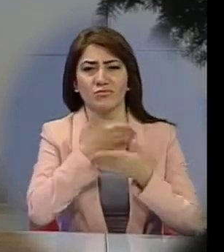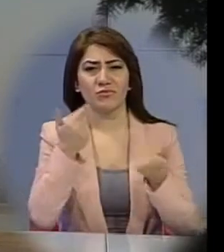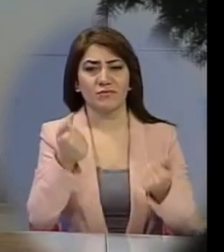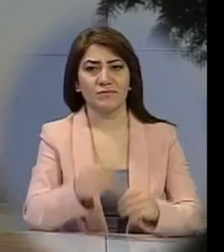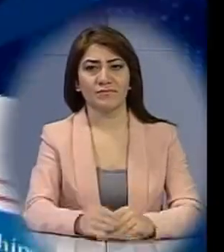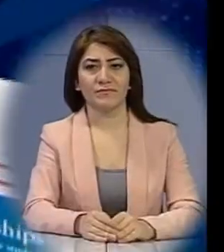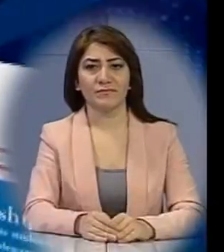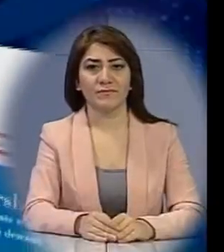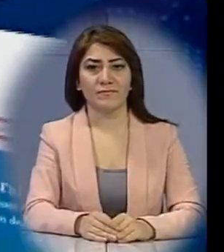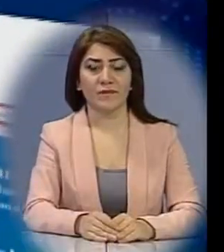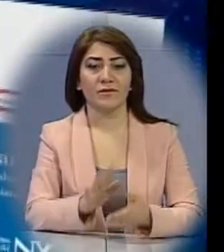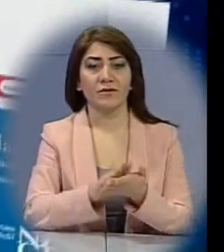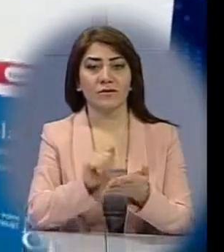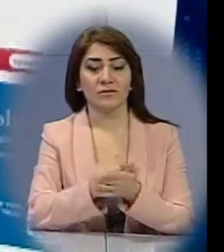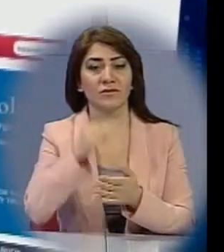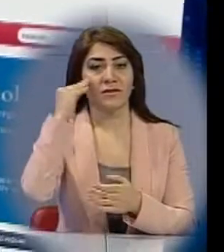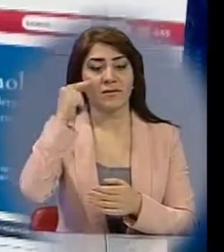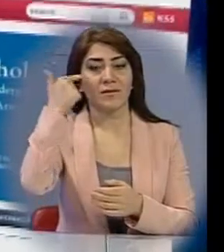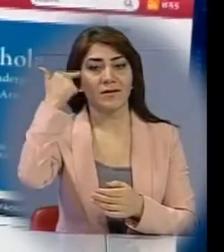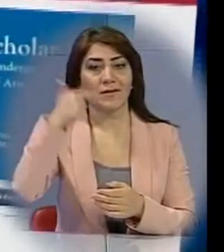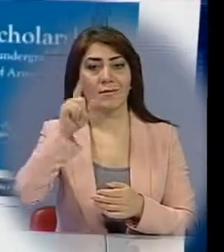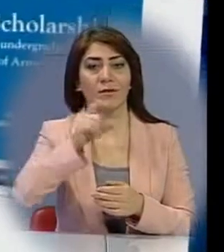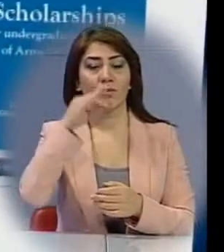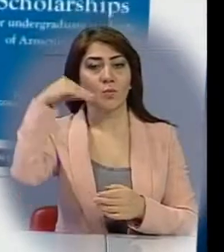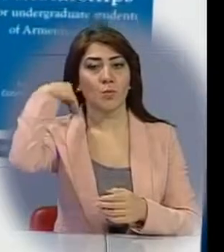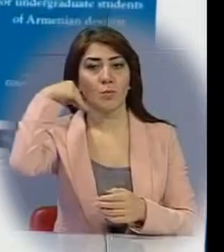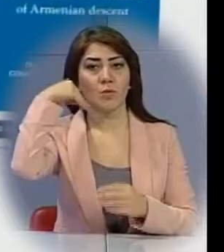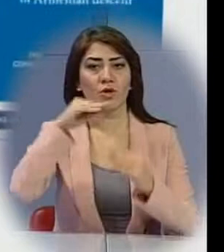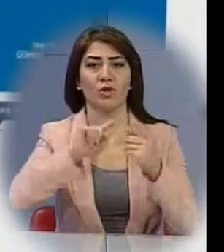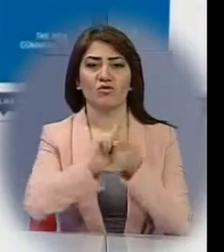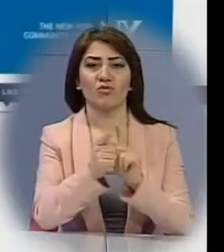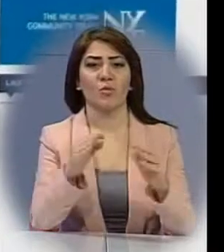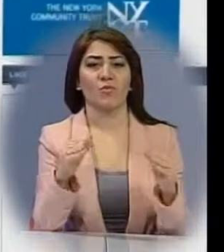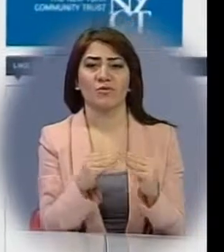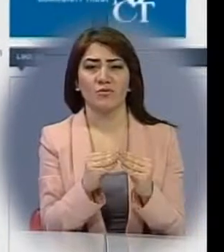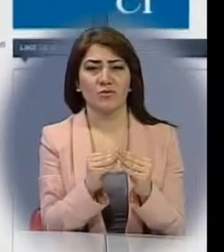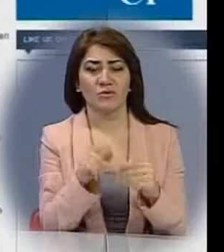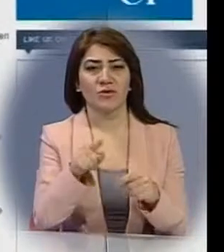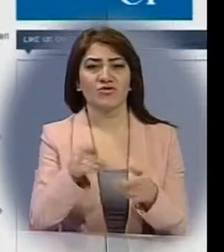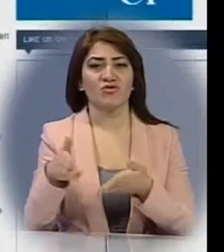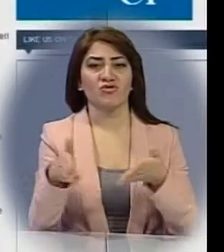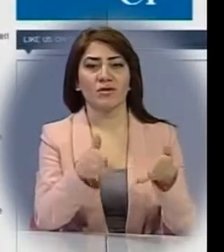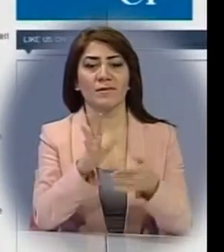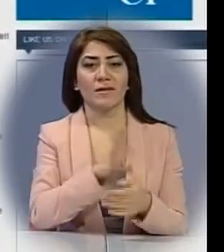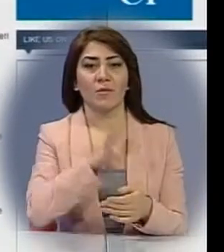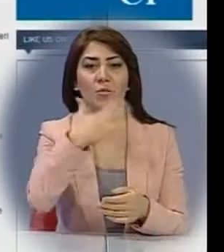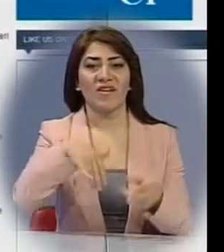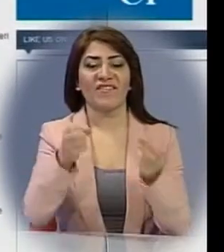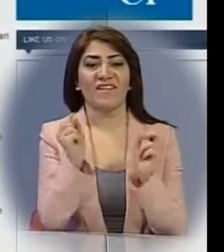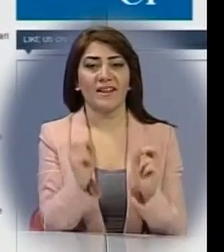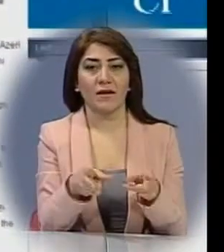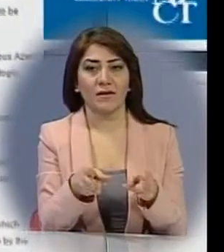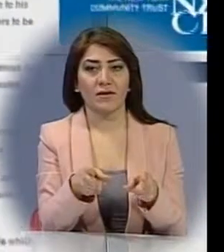ազատյանը։ Աստեղուրյան եզրակացնում է մտավորականը թուրկական կեցվածքը չի պոխվել, հաշվյարնը լով նրանց ճանապարին եղած բոլոր